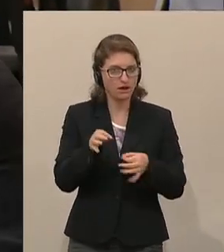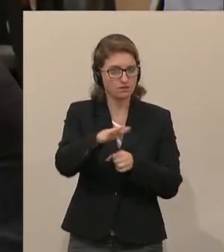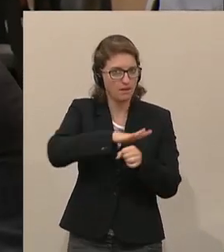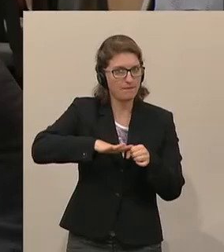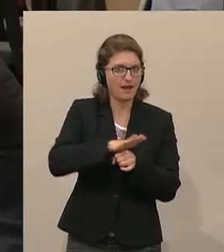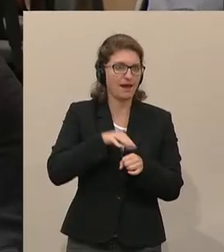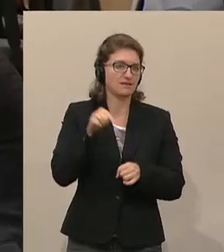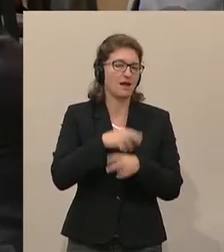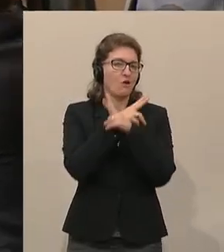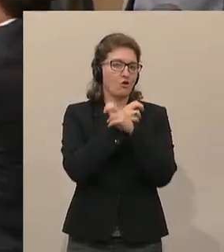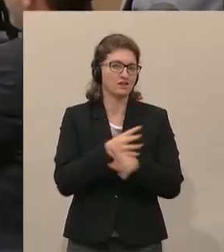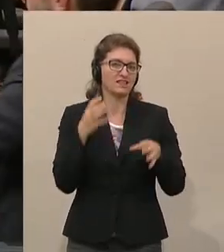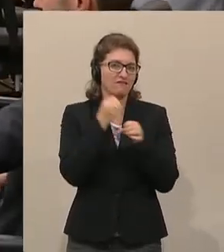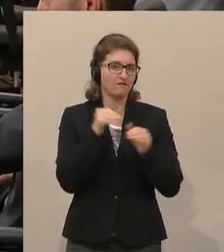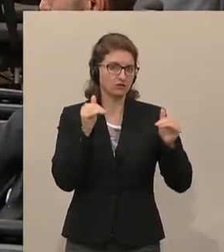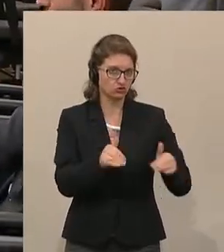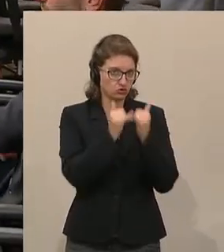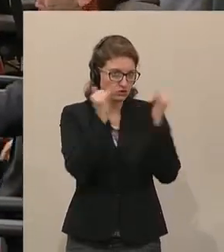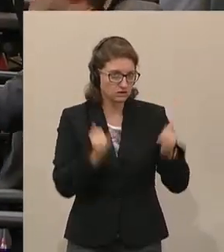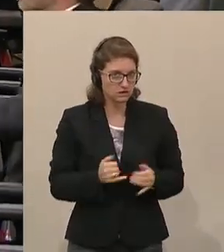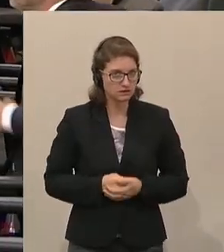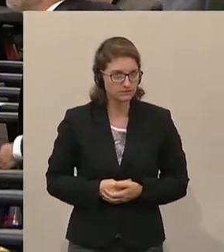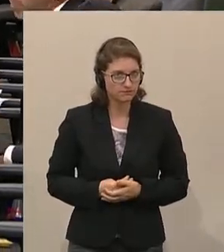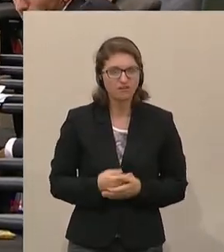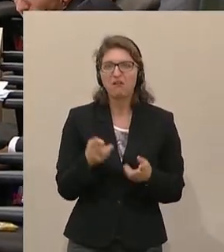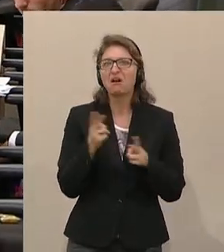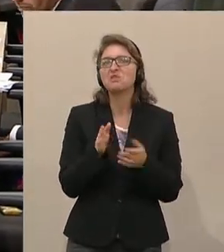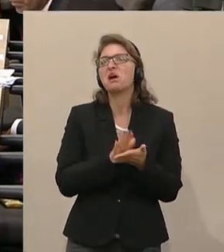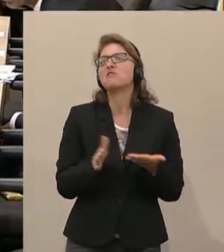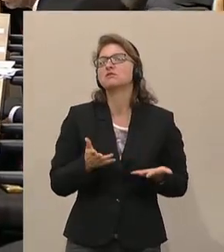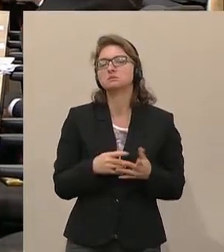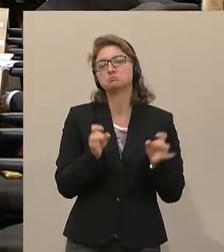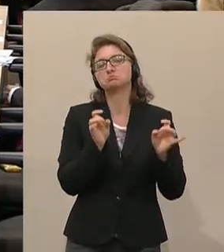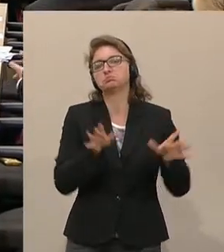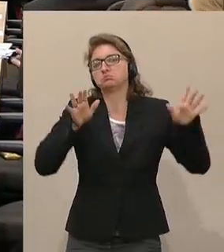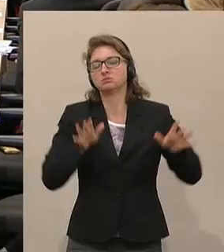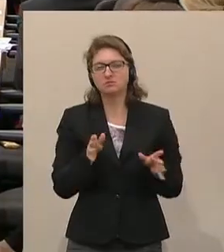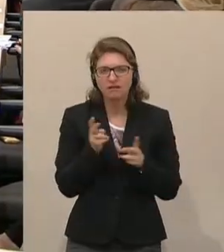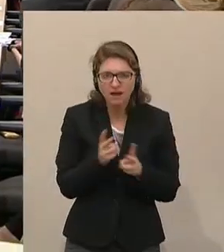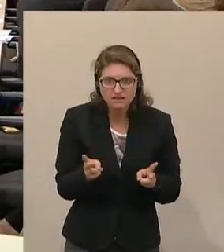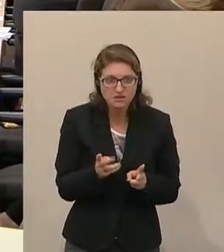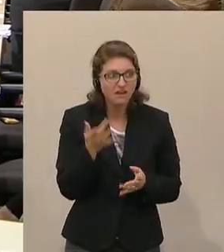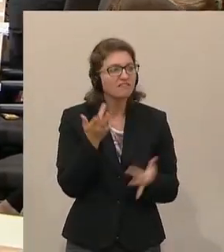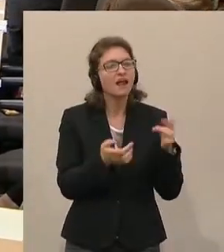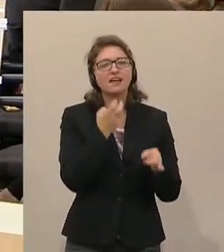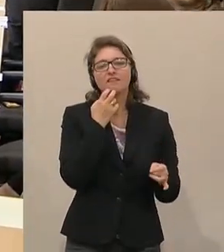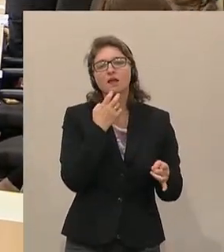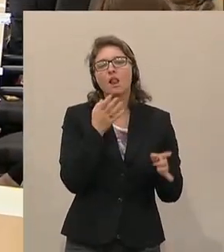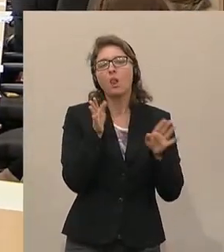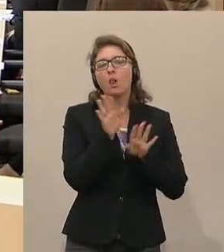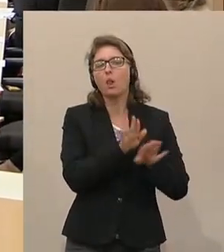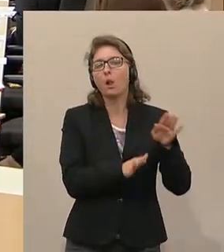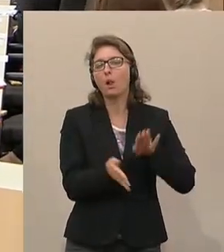eines österreichischen Verfassungsschutzes. Das kann man da nicht im Raum stehen lassen. Da geht es vielleicht manchen darum, das zudecken zu wollen.